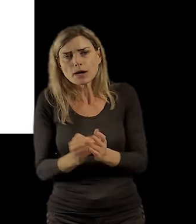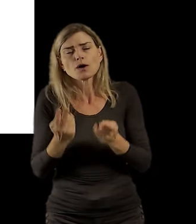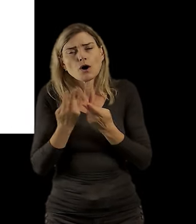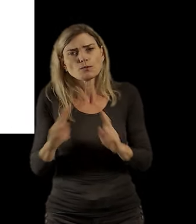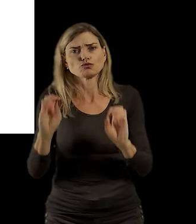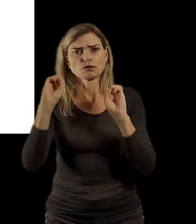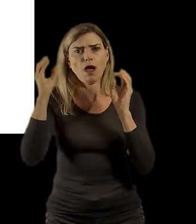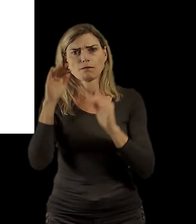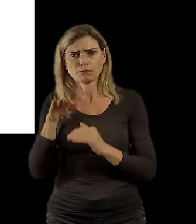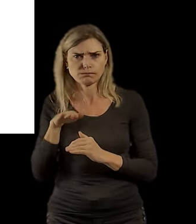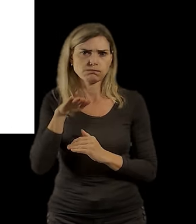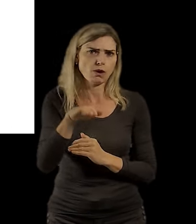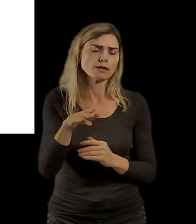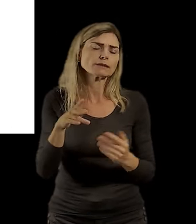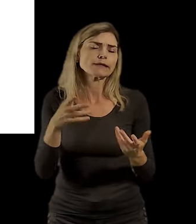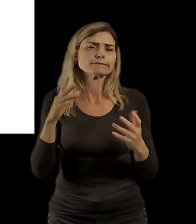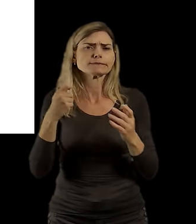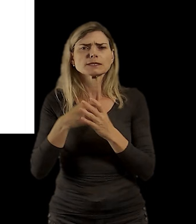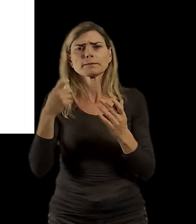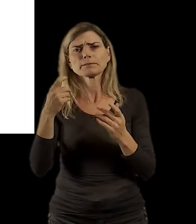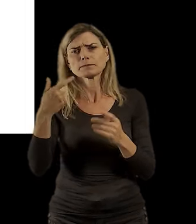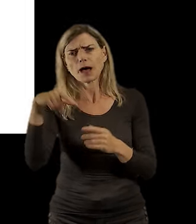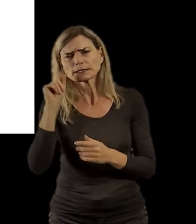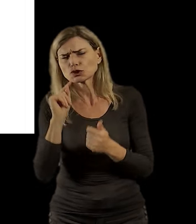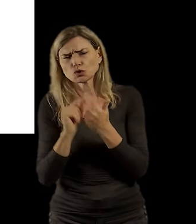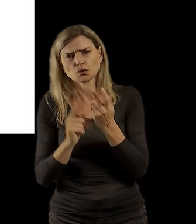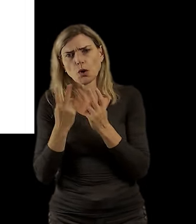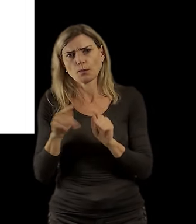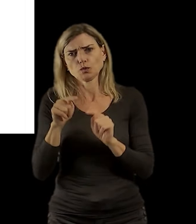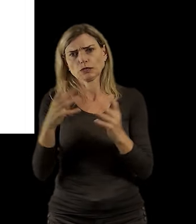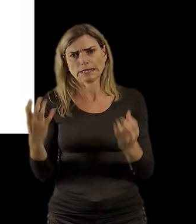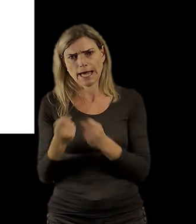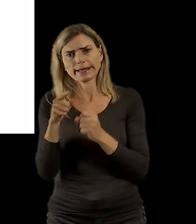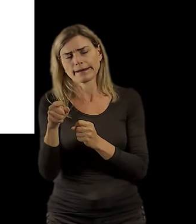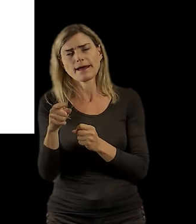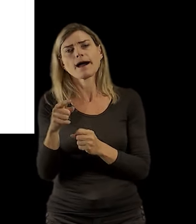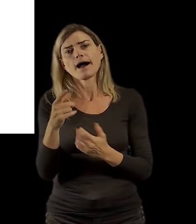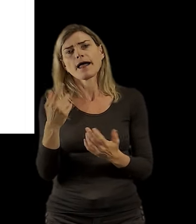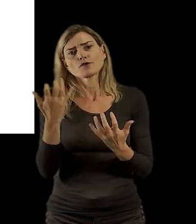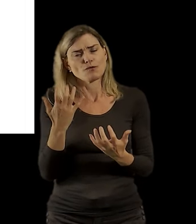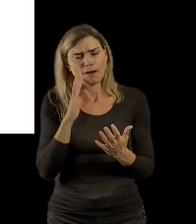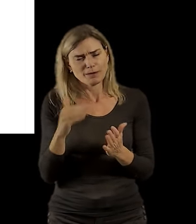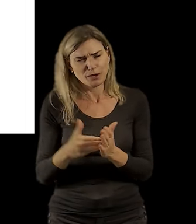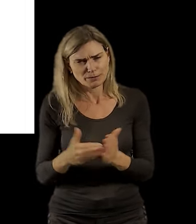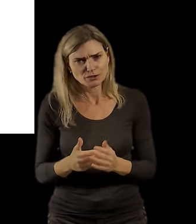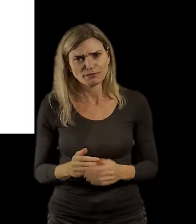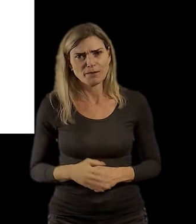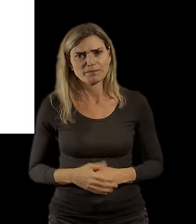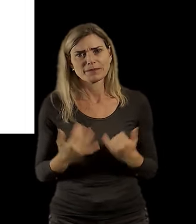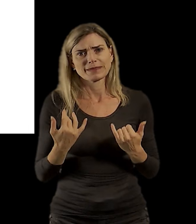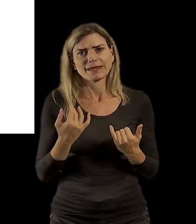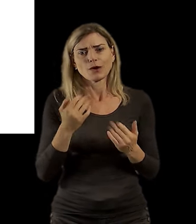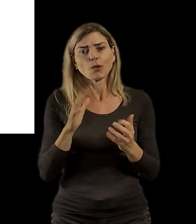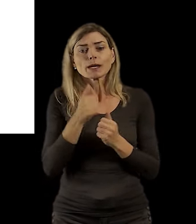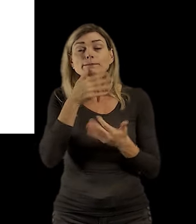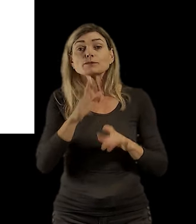výjezdovými stanicemi záchranné zdravotnické služby v Praze je velmi dobré. Rozhodně vás tady sanitka přijede